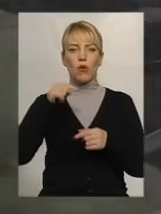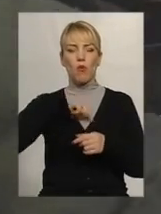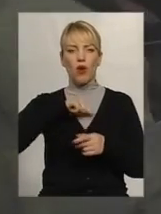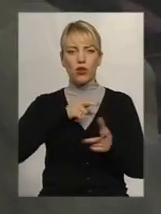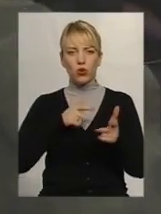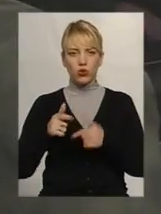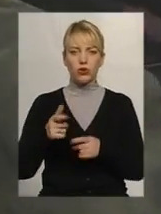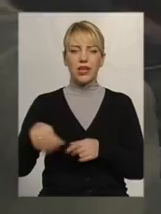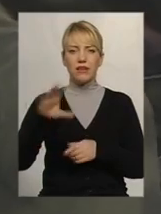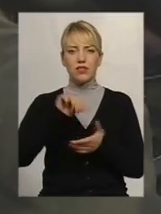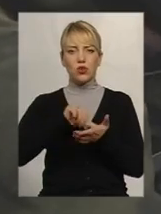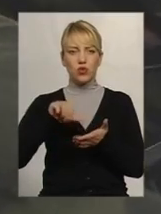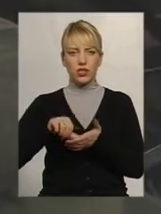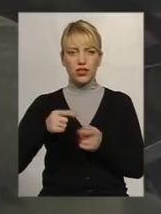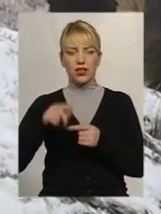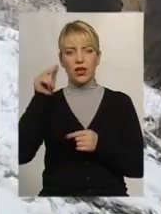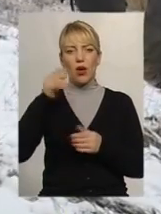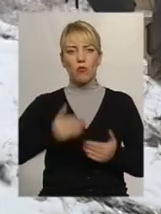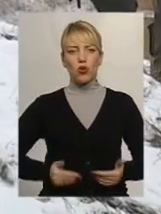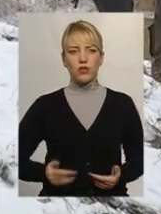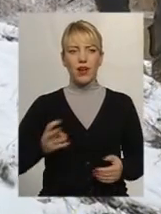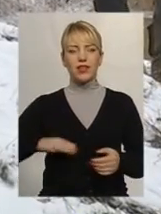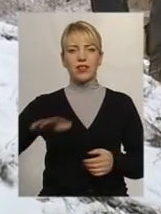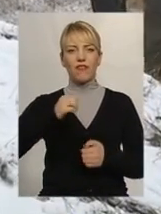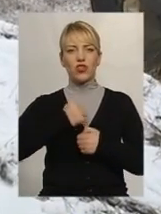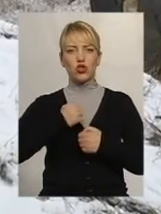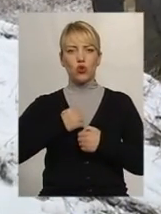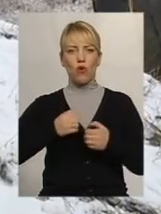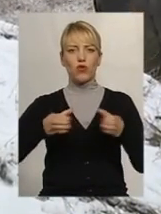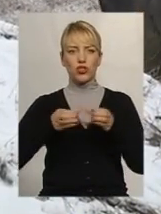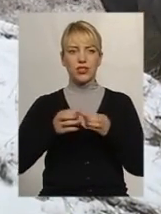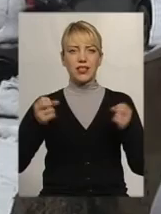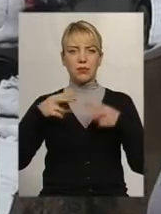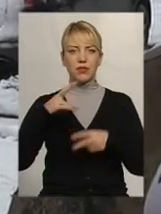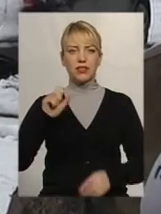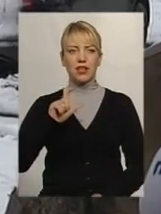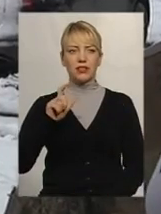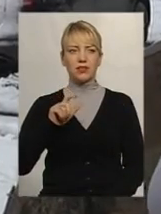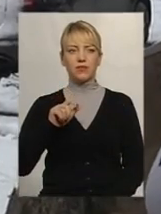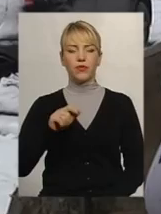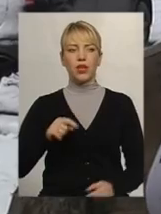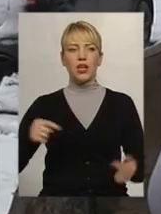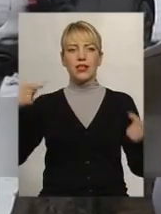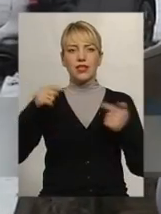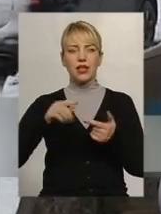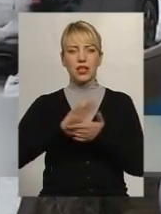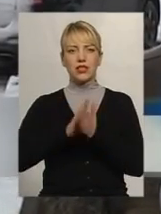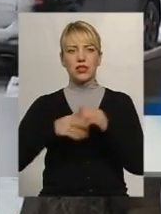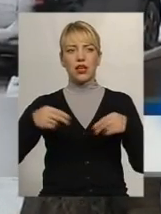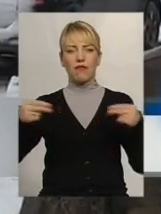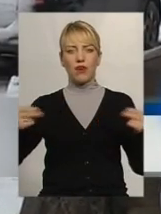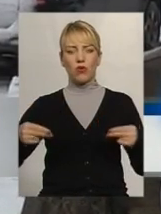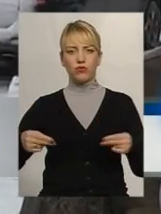Усі учасники навчального процесу проживають на території військової частини спеціального призначення. Згодом з заключених договорів,